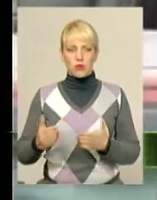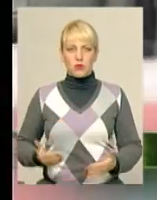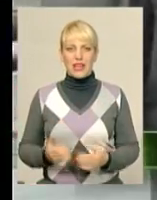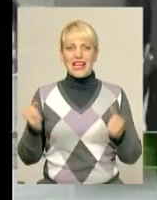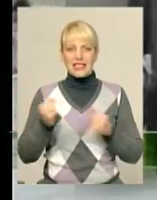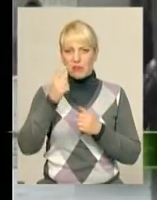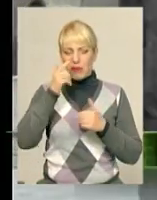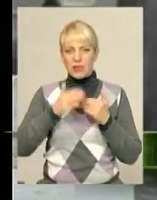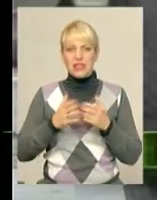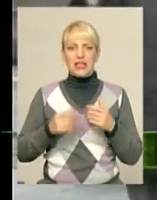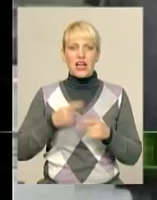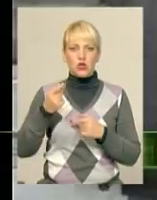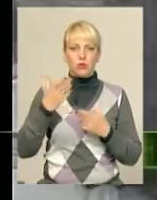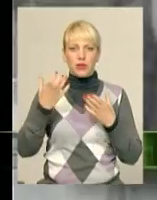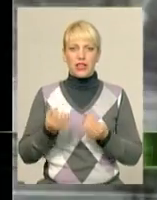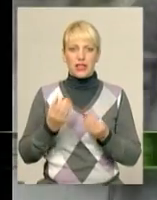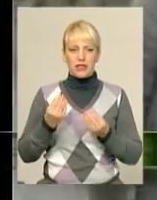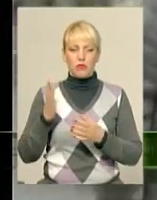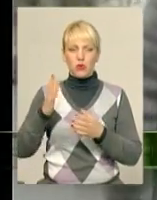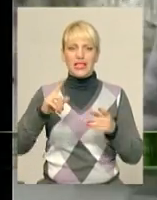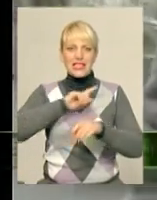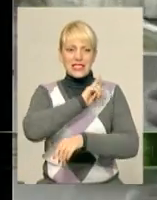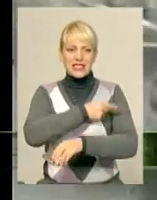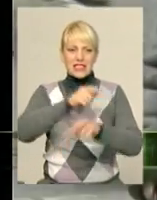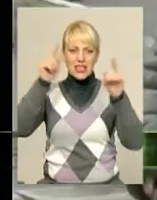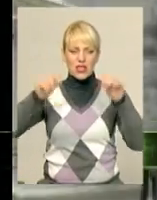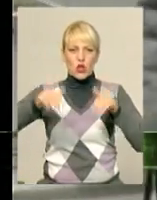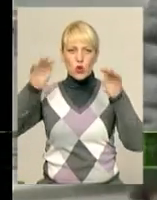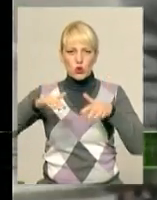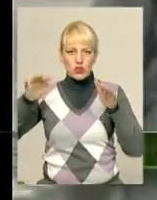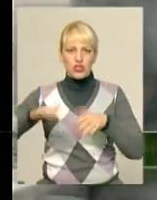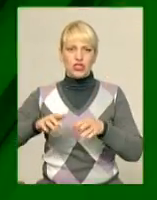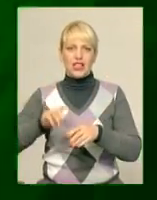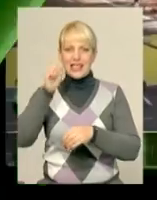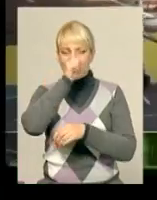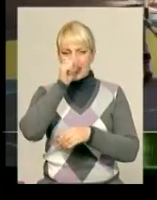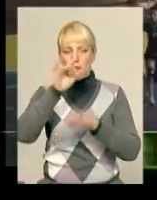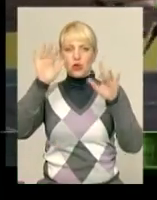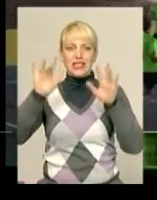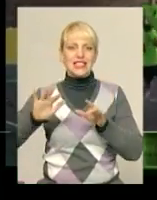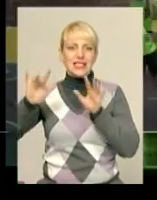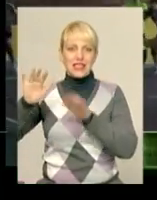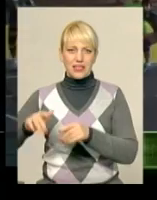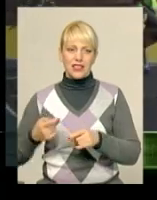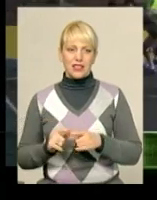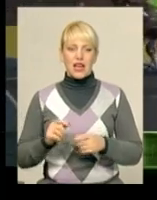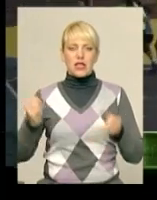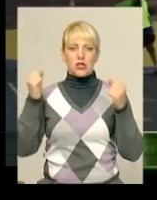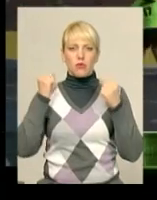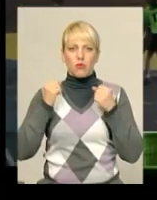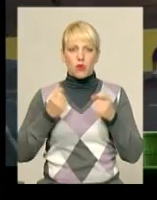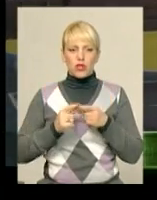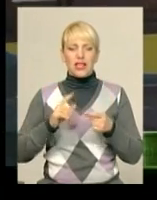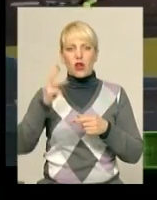У наступні кілька діб метеорологи краю прогнозують сильні дощі, шквальні вітри, заморозки та сніг. Про спорт. Коменда «Хмельничанка»